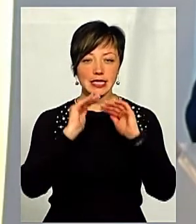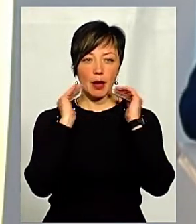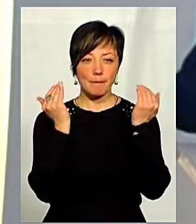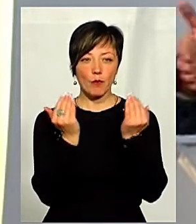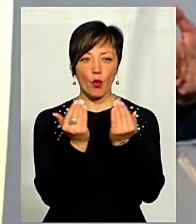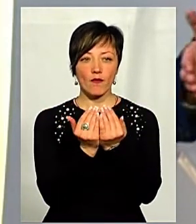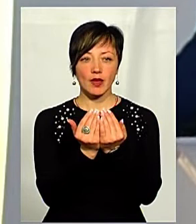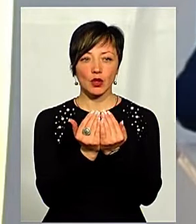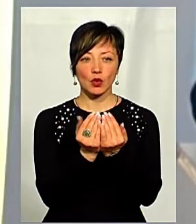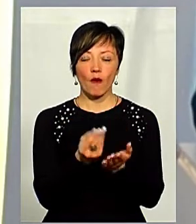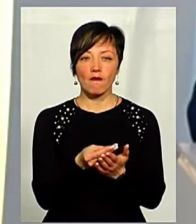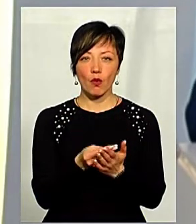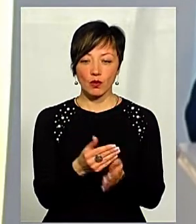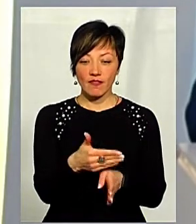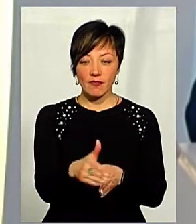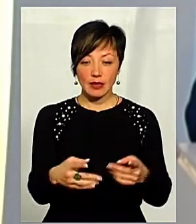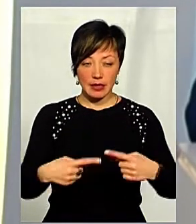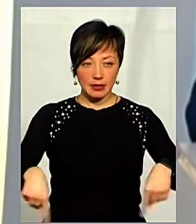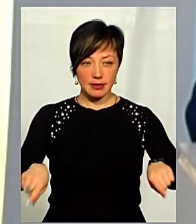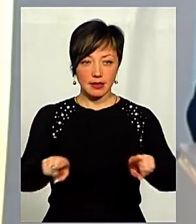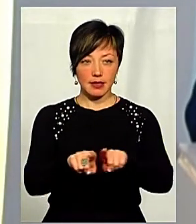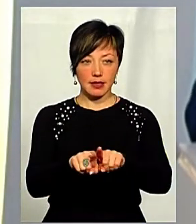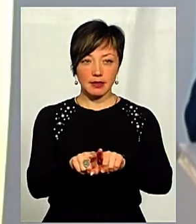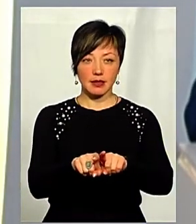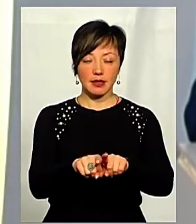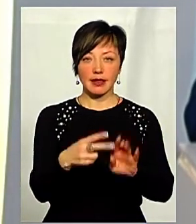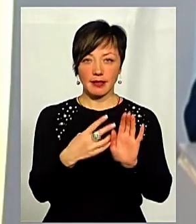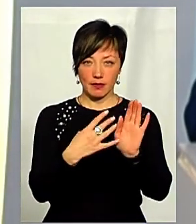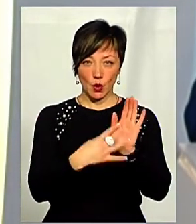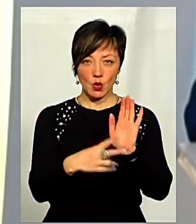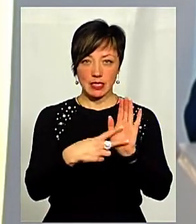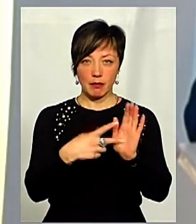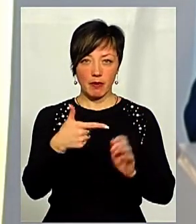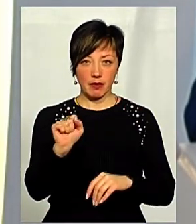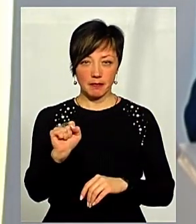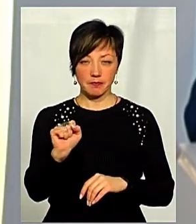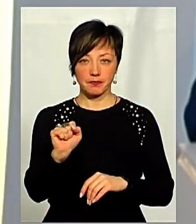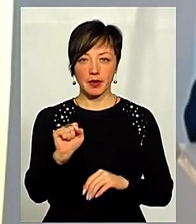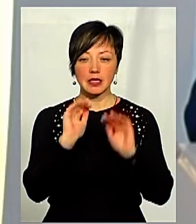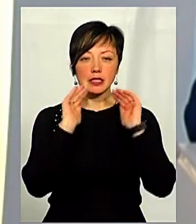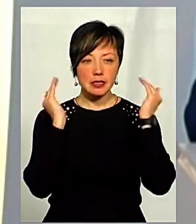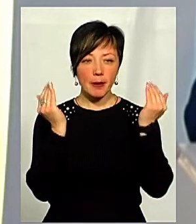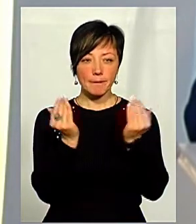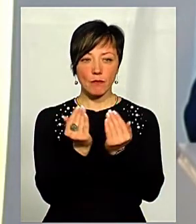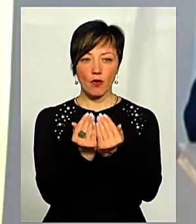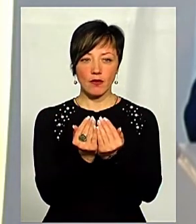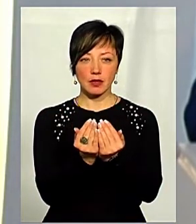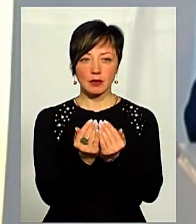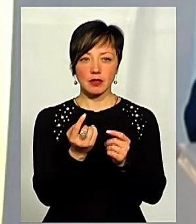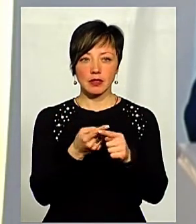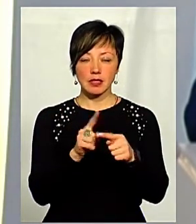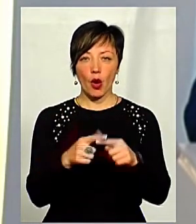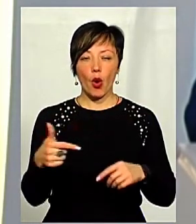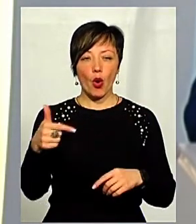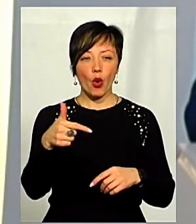фонду або виділення певної ділянки, яка є до рівня 97 гектарам, як заповідний фонд – це Гусикова гора